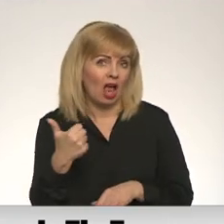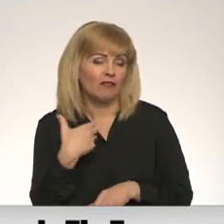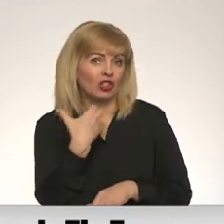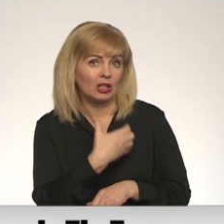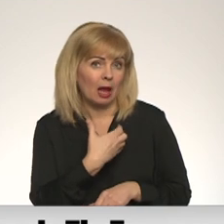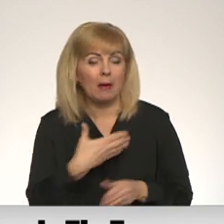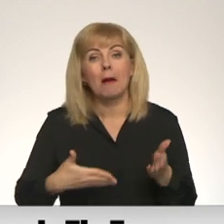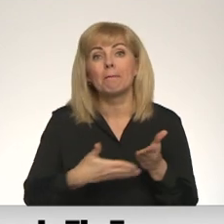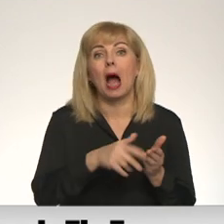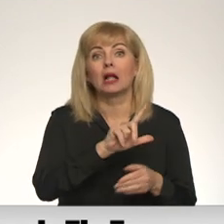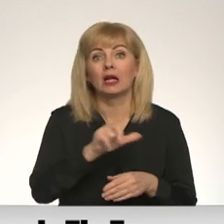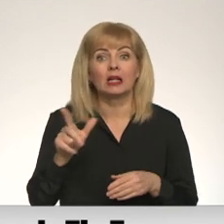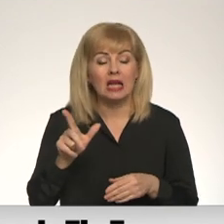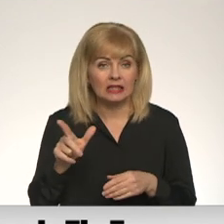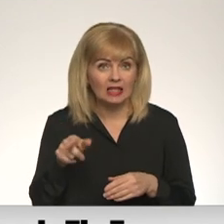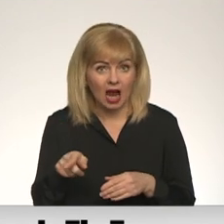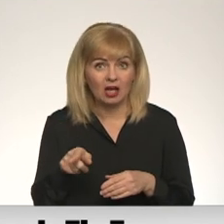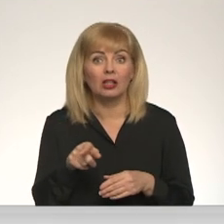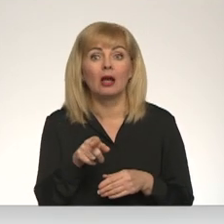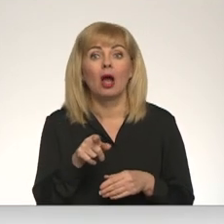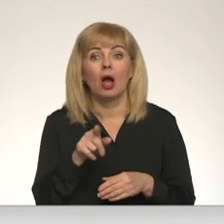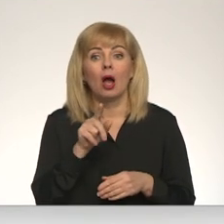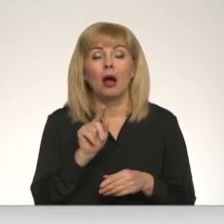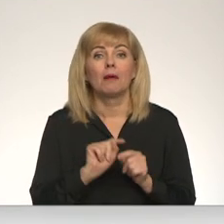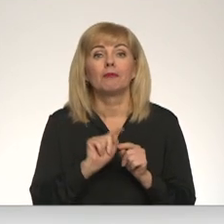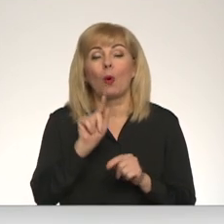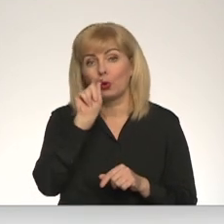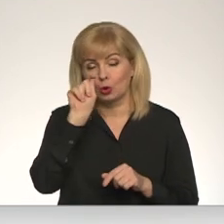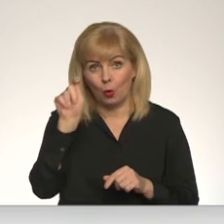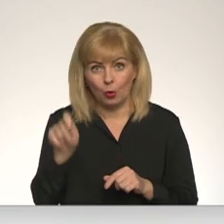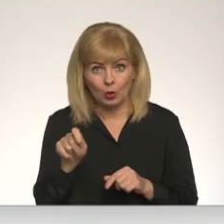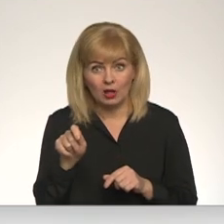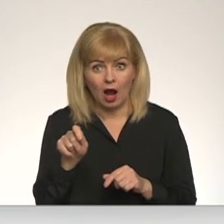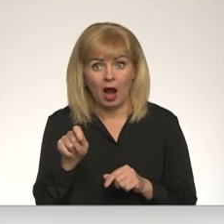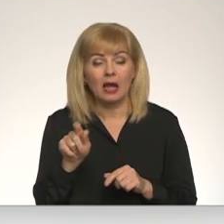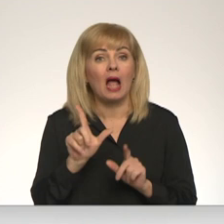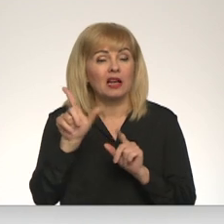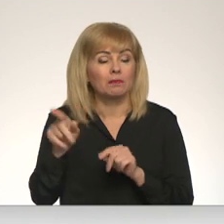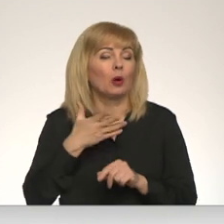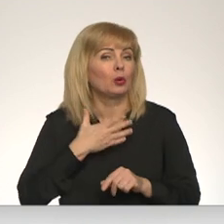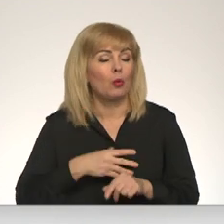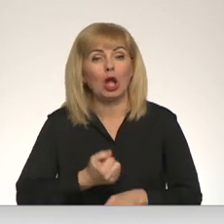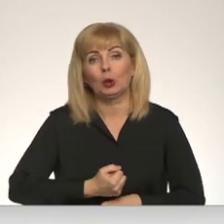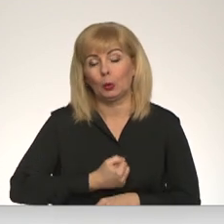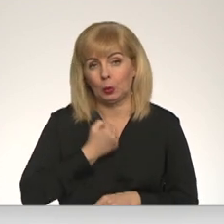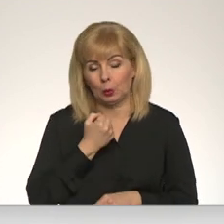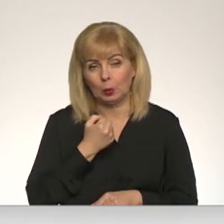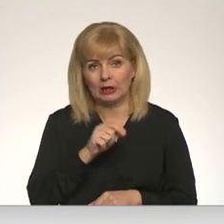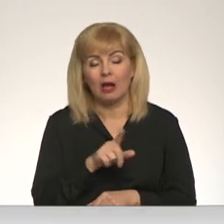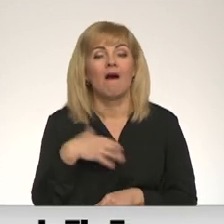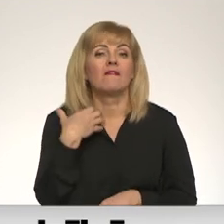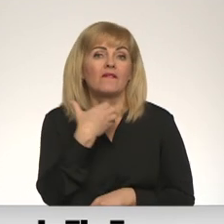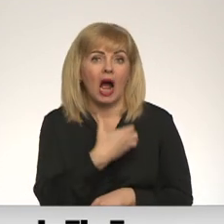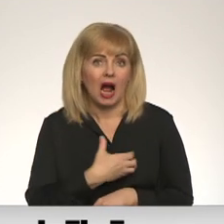palīgi līdzekļi. Izbraušana cauri Ukrainai ir ļoti, ļoti saražģīta. Tas nozīmē, kā ir